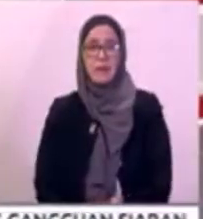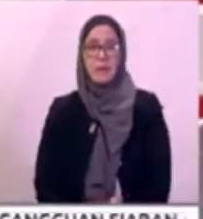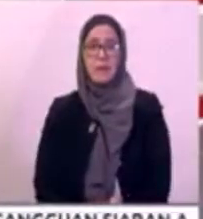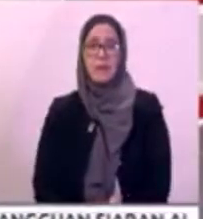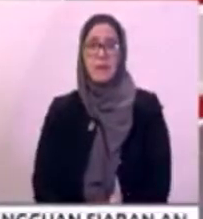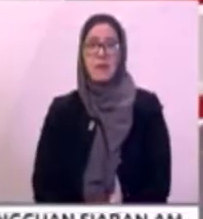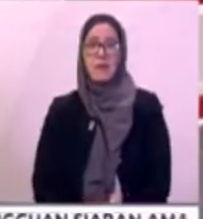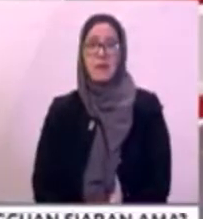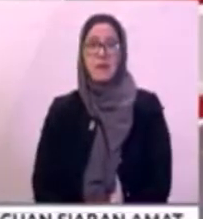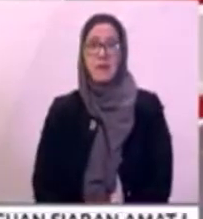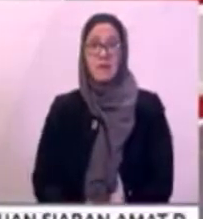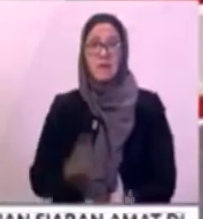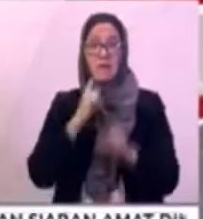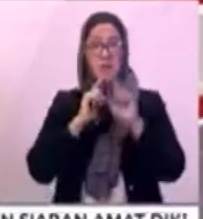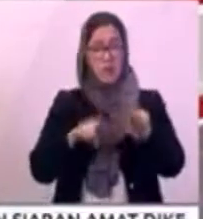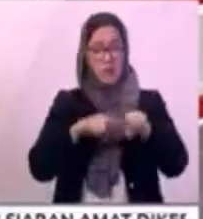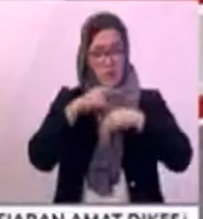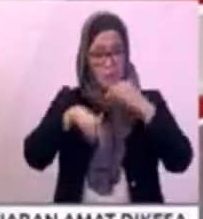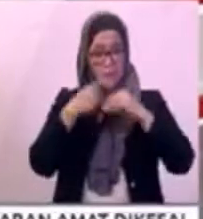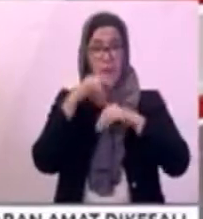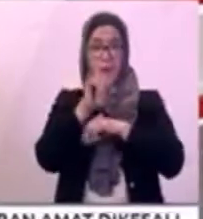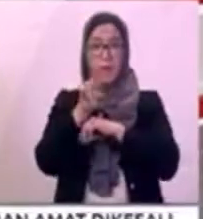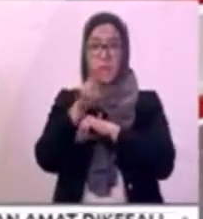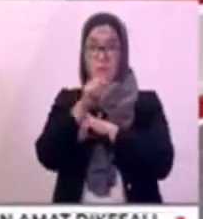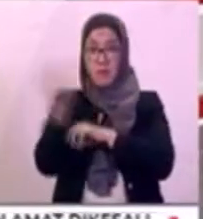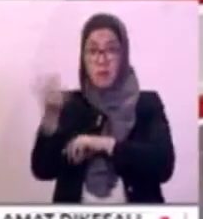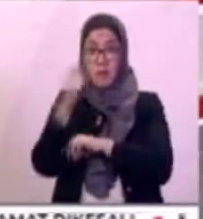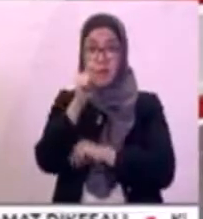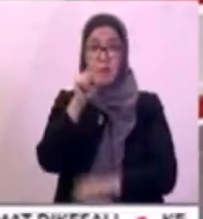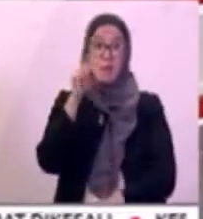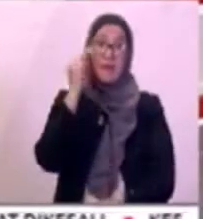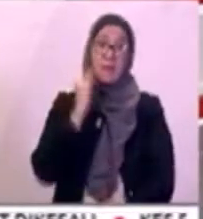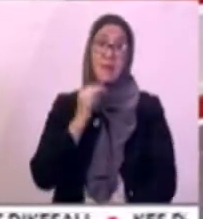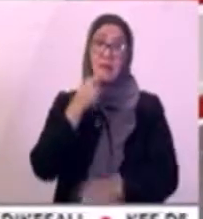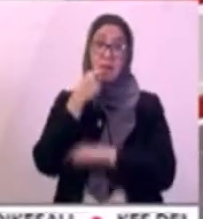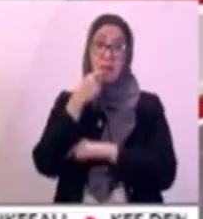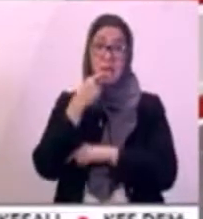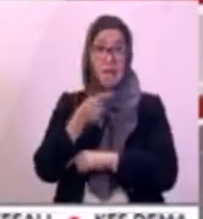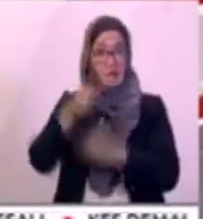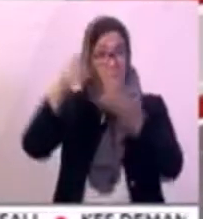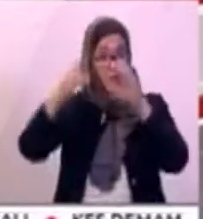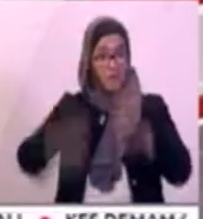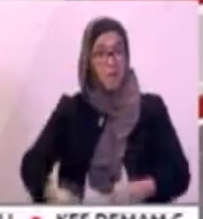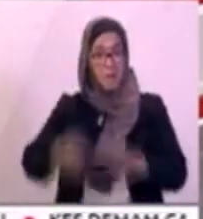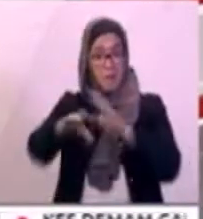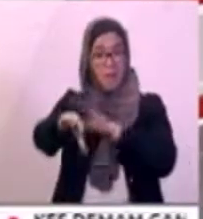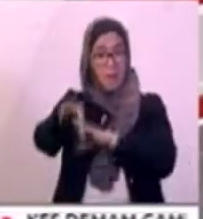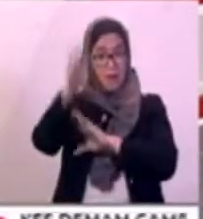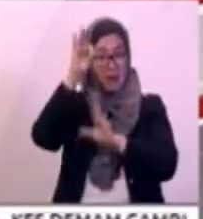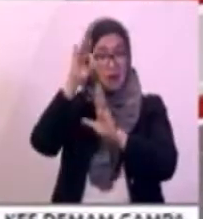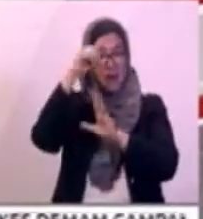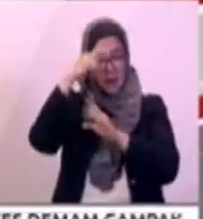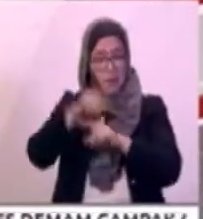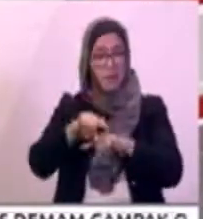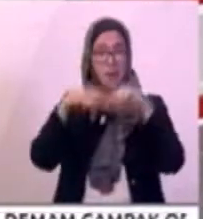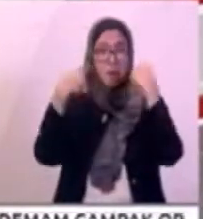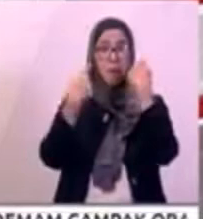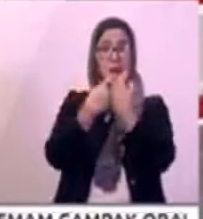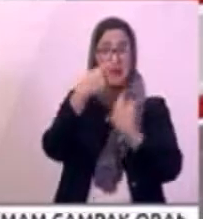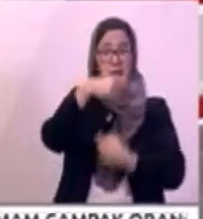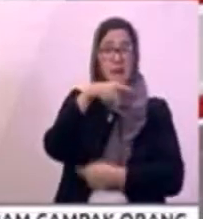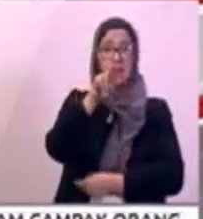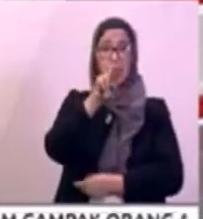Baik mengulas isu lain, Tun Dr. Mahathir mengesahkan pemilihan Parti Peribumi Bersatu Malaysia Bersatu tahun ini